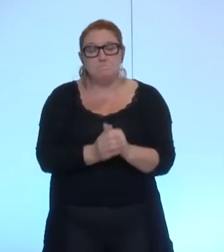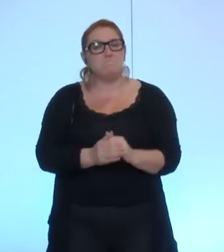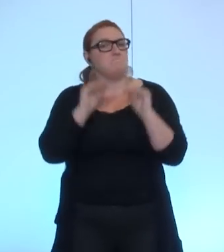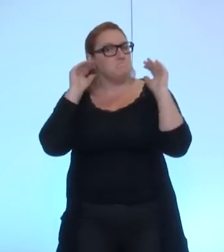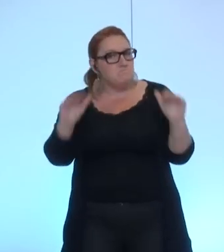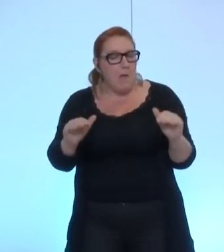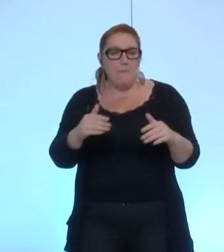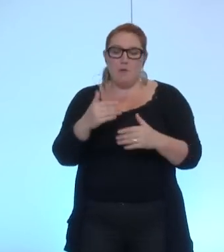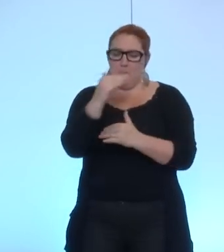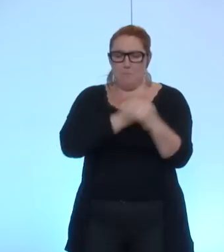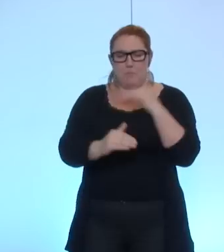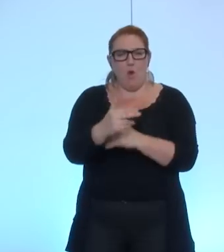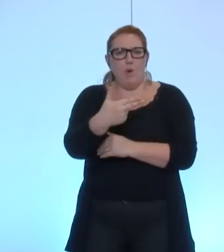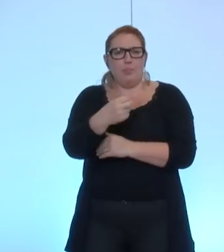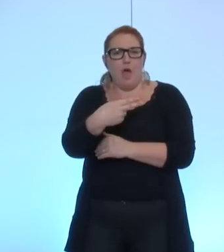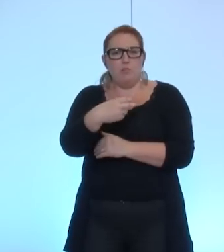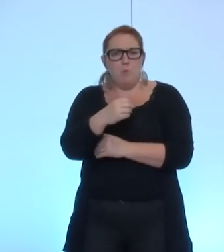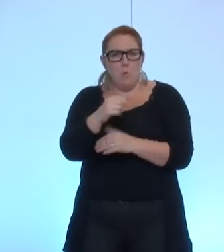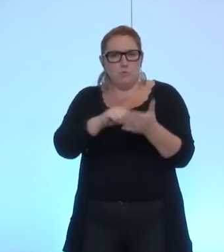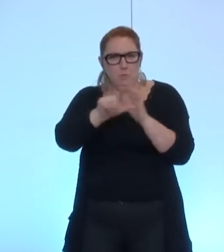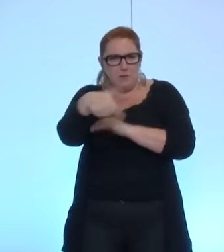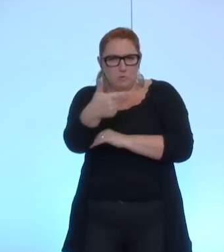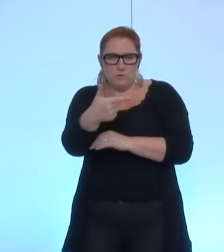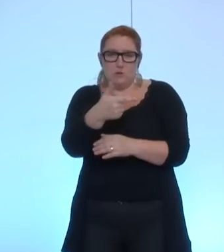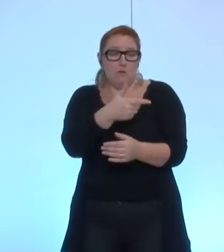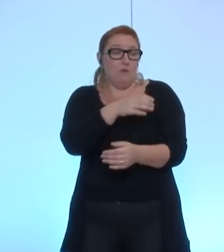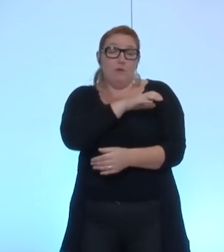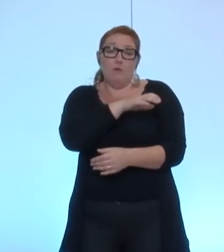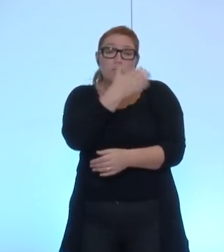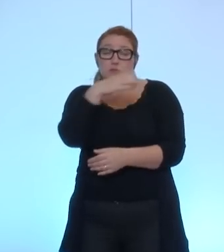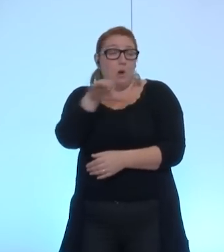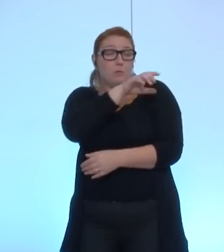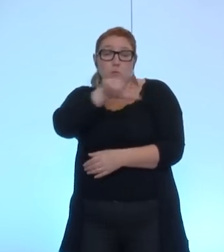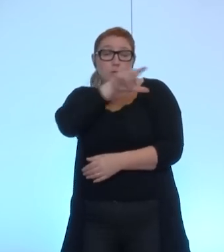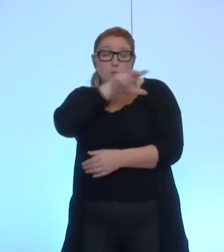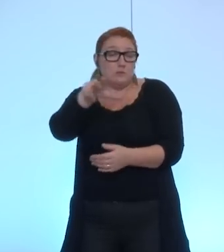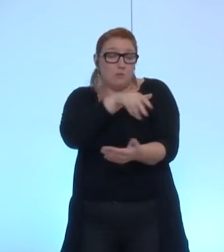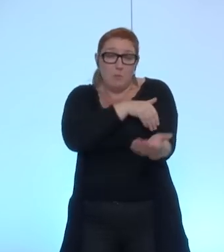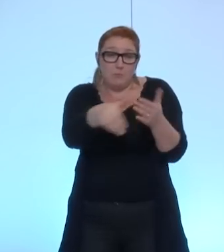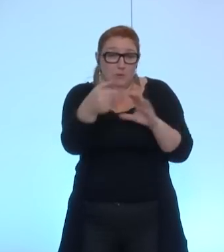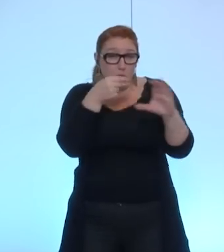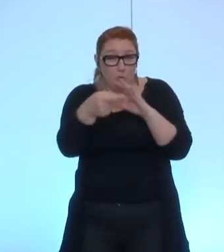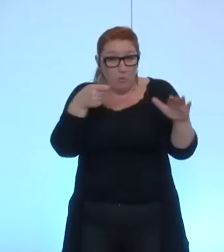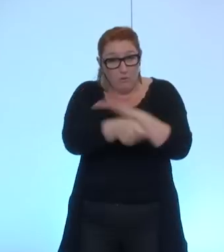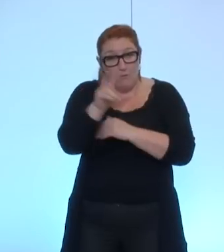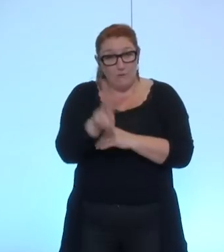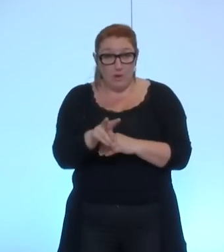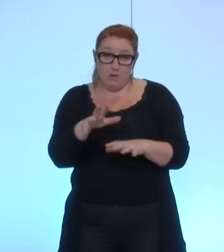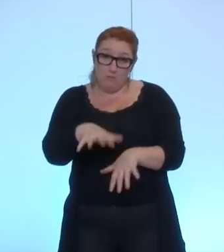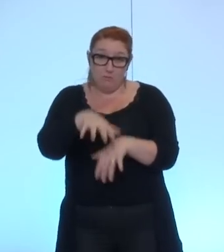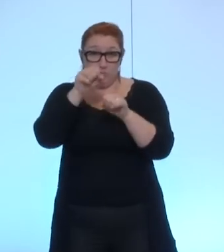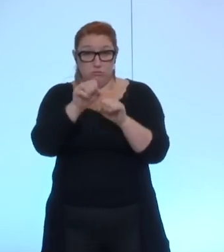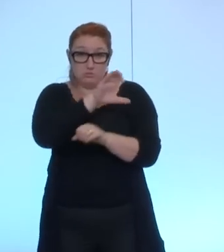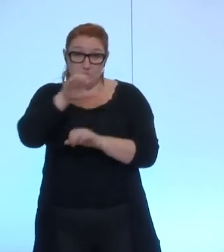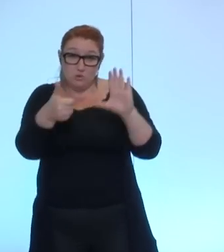d'euros du plan nano 2012, il y a eu 160 emplois de plus dans les composants électroniques. Aujourd'hui,